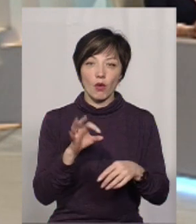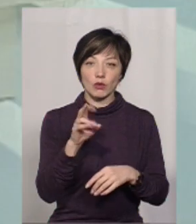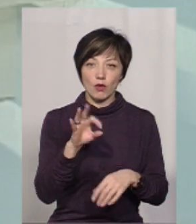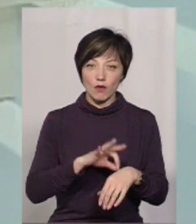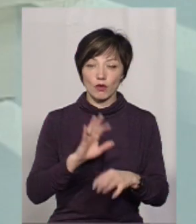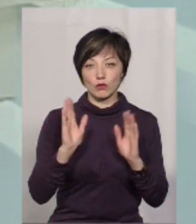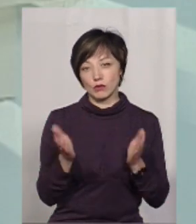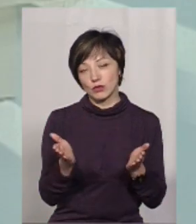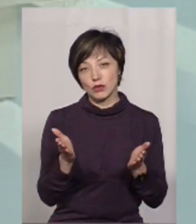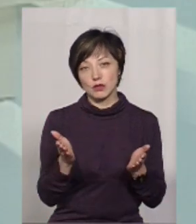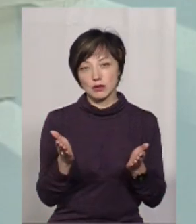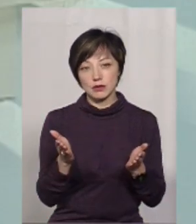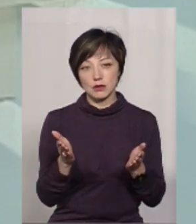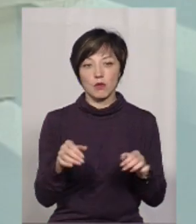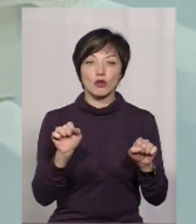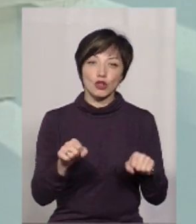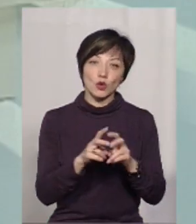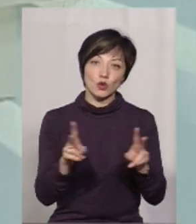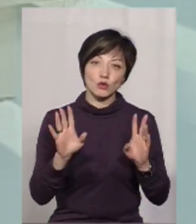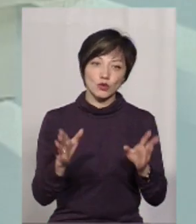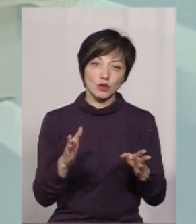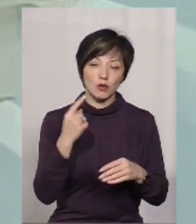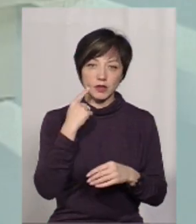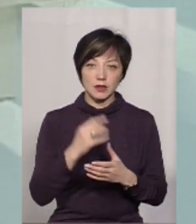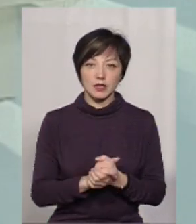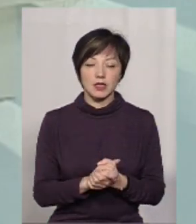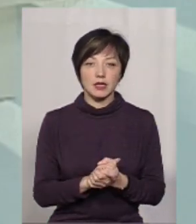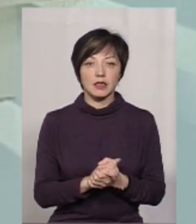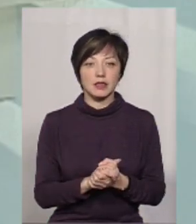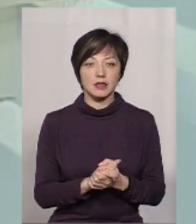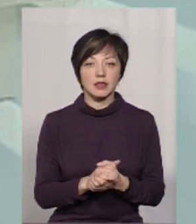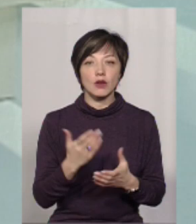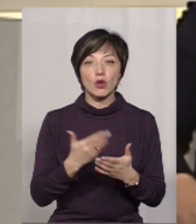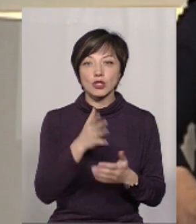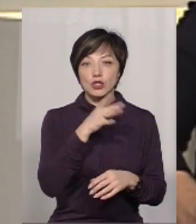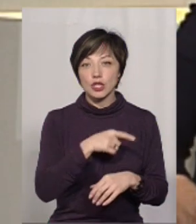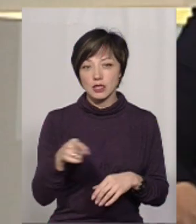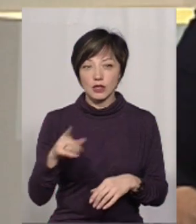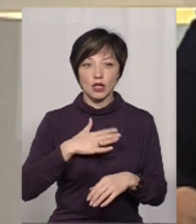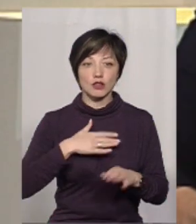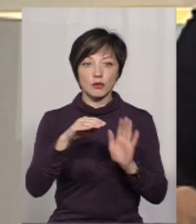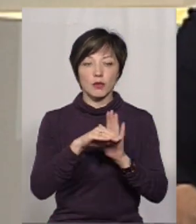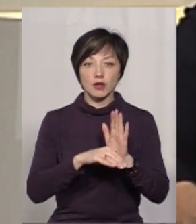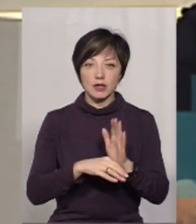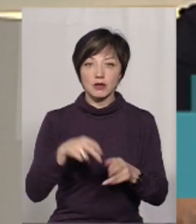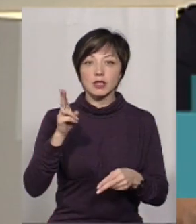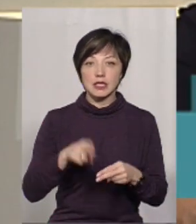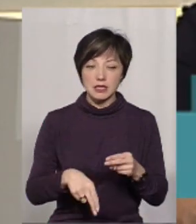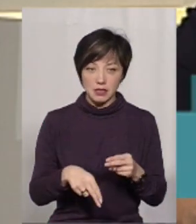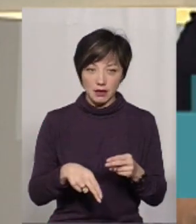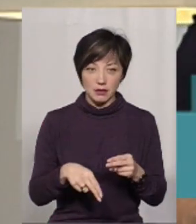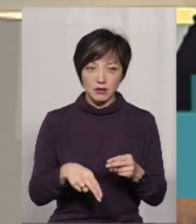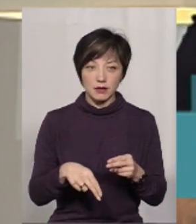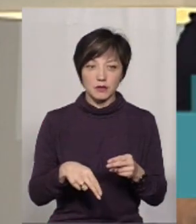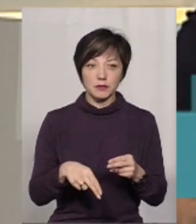онкохворих, тоді буде, можливо, хтось буде і обділено. Отже, час нашої передачі добігає